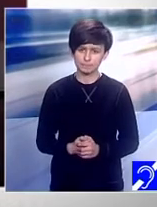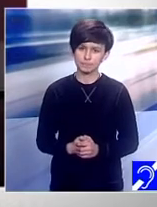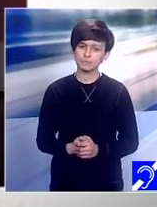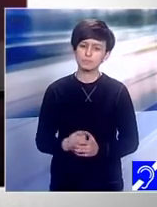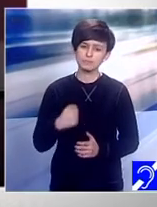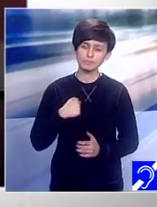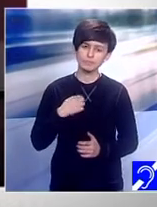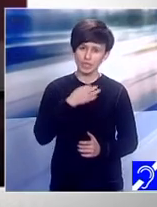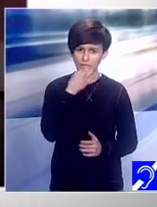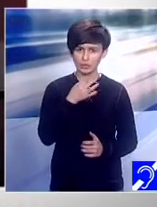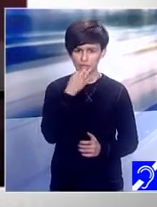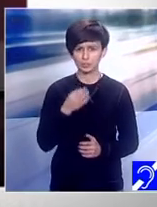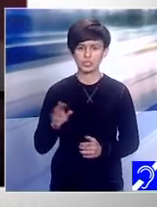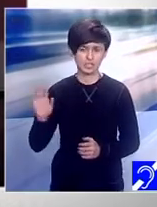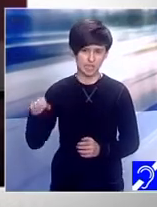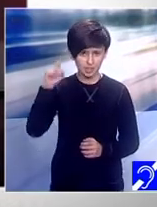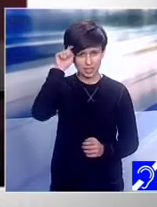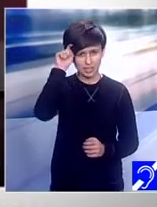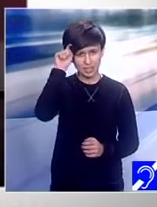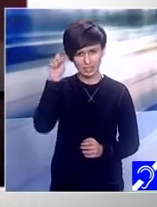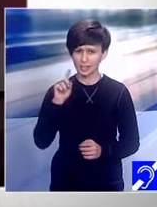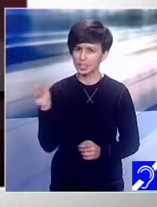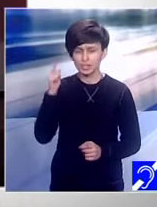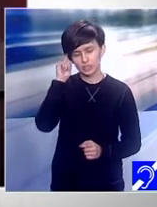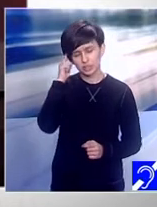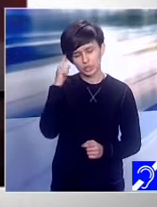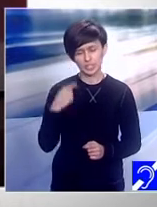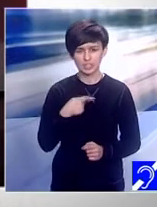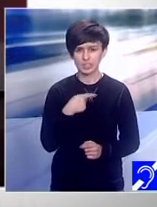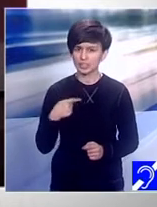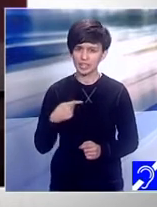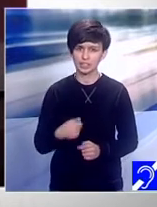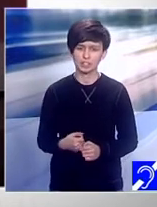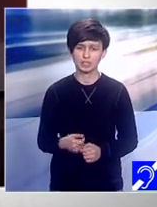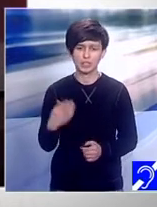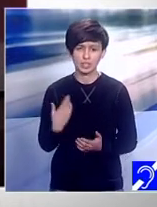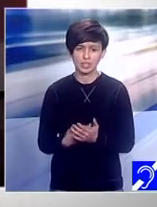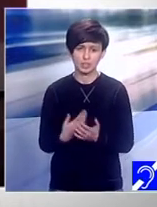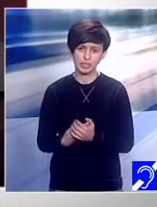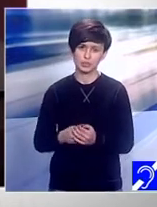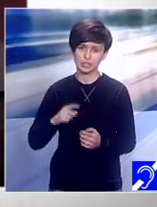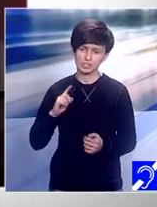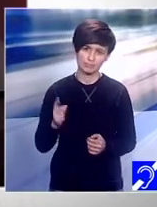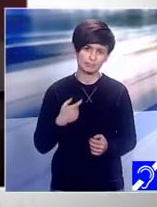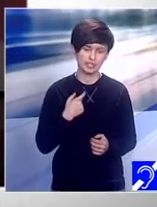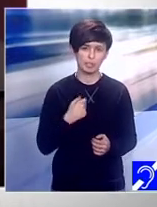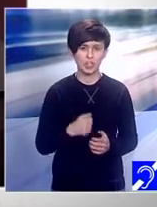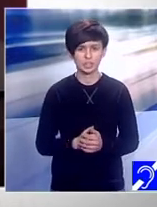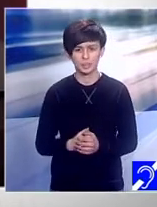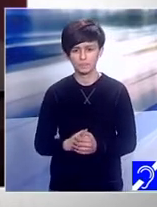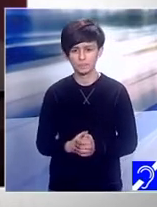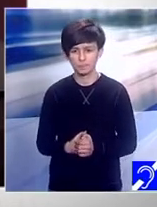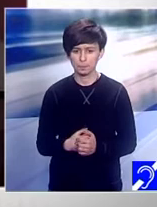gândească negativ. Pentru că se poate. Eu văd și la Nicolaescu,